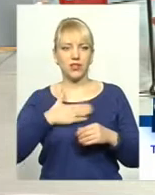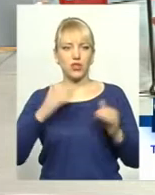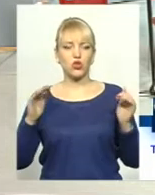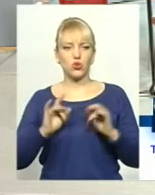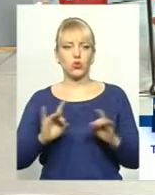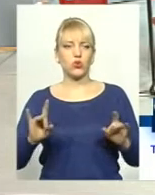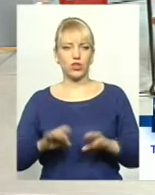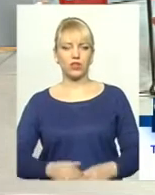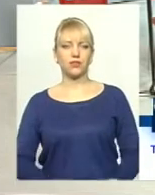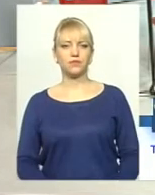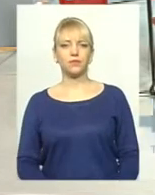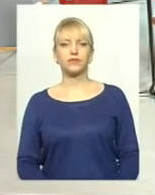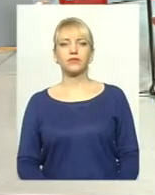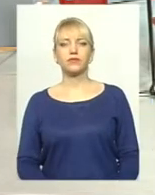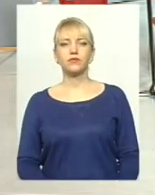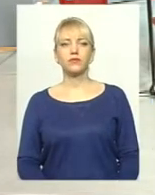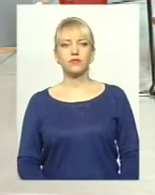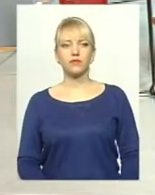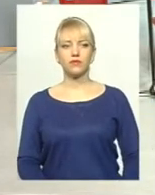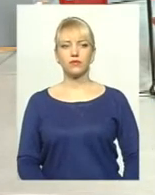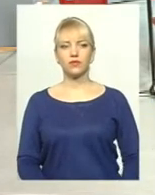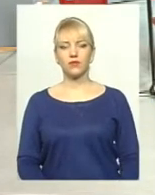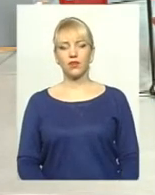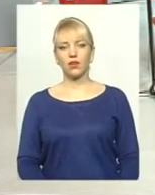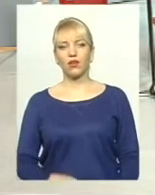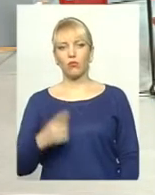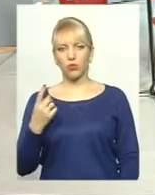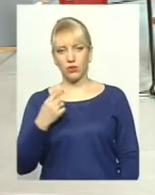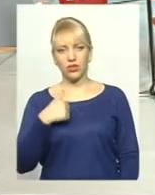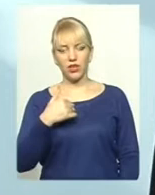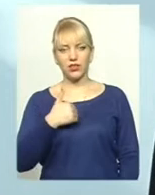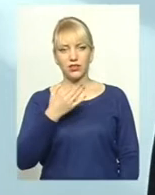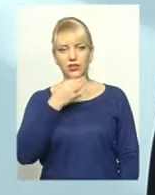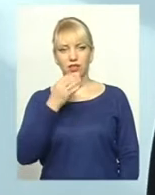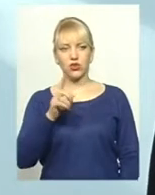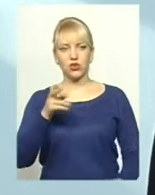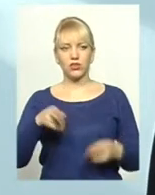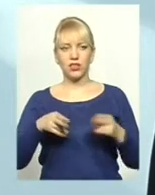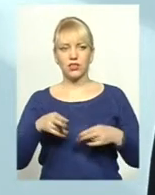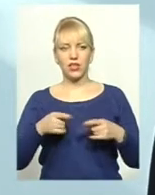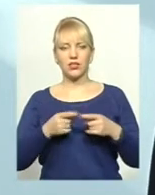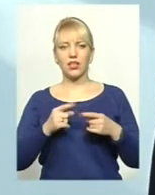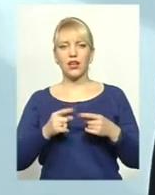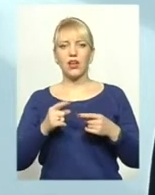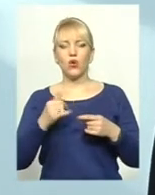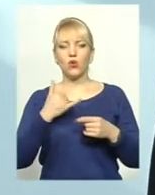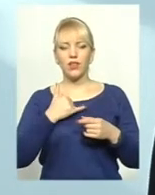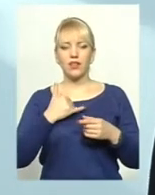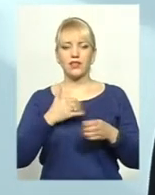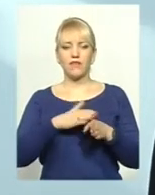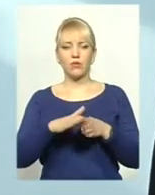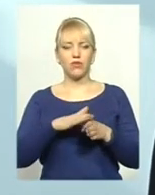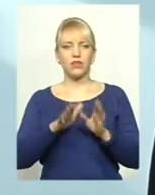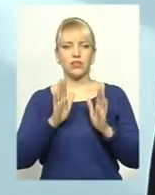схожі проблематика? Ну, по-перше, я хотіла сказати, що стерилізація тварин у нас відбувається тільки в теплий